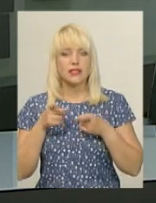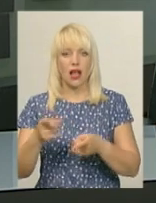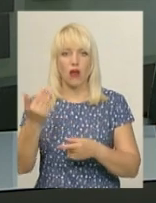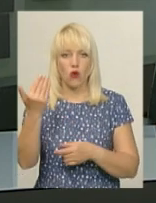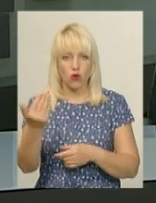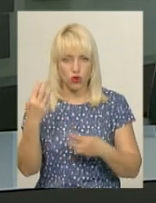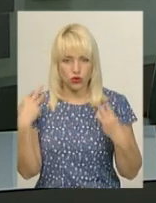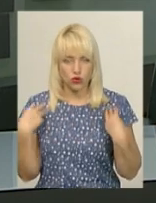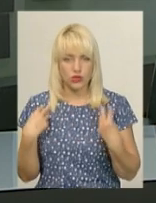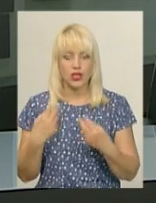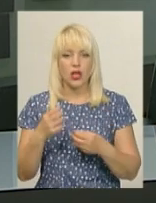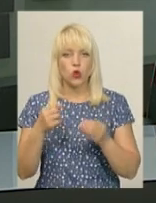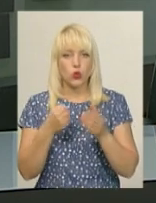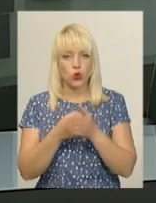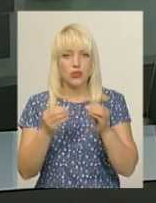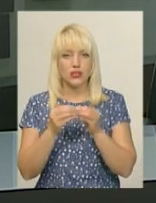років позбавлення волі.